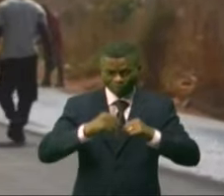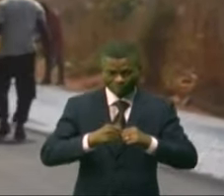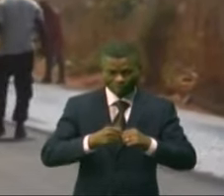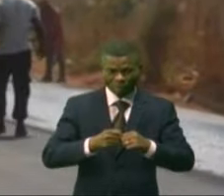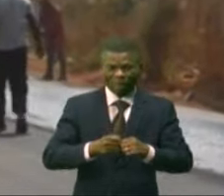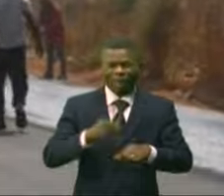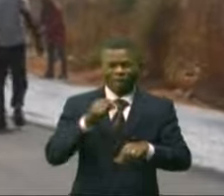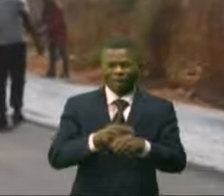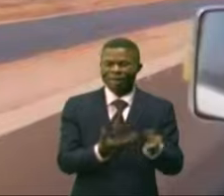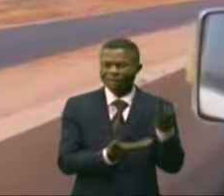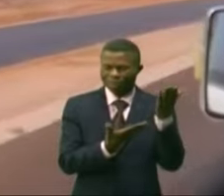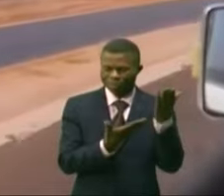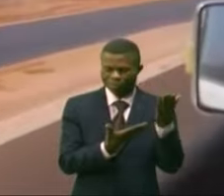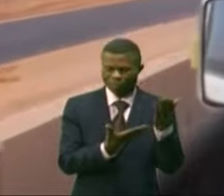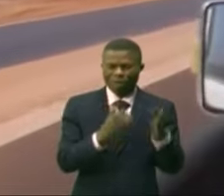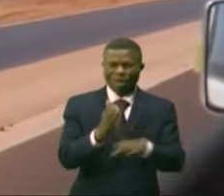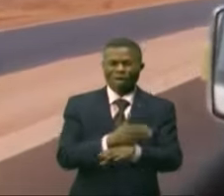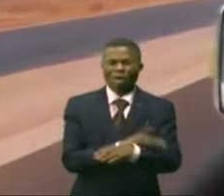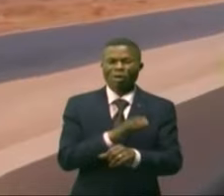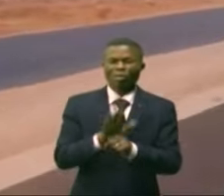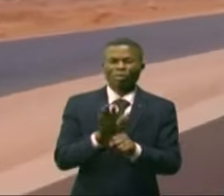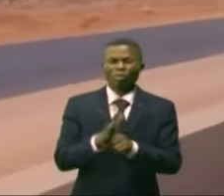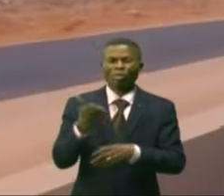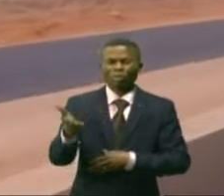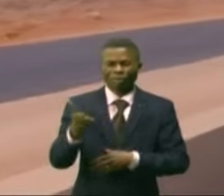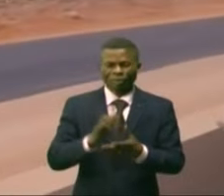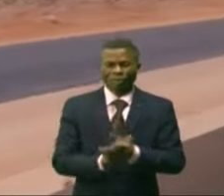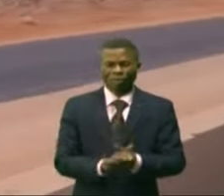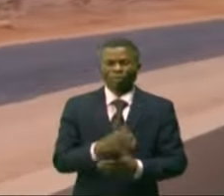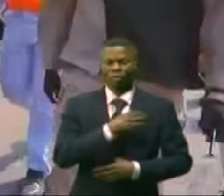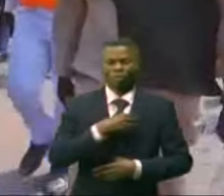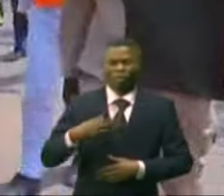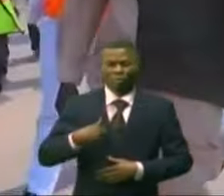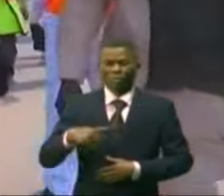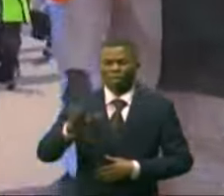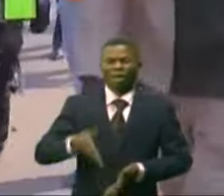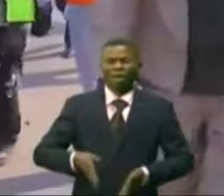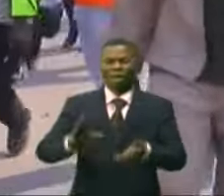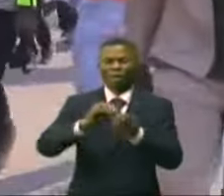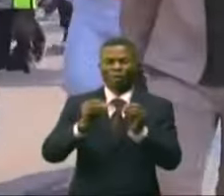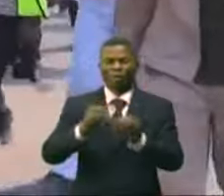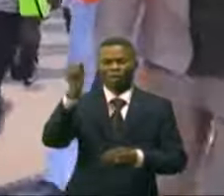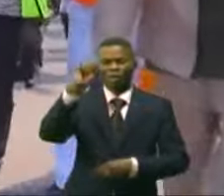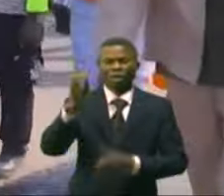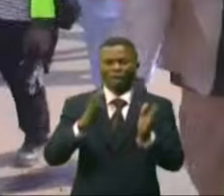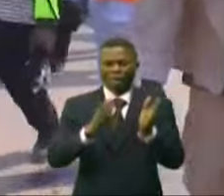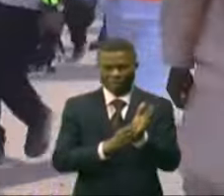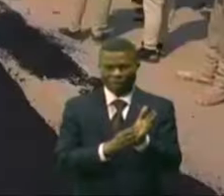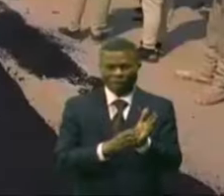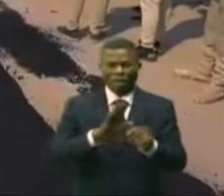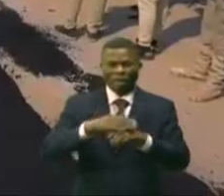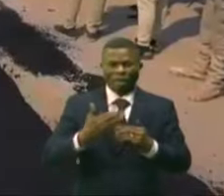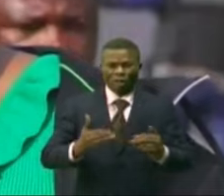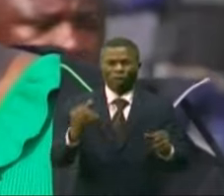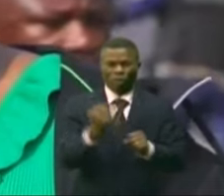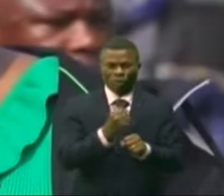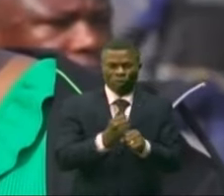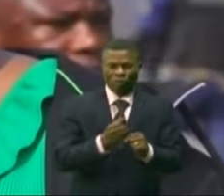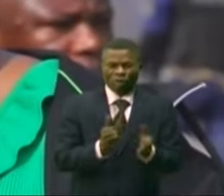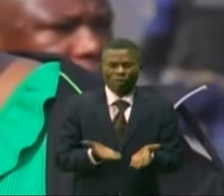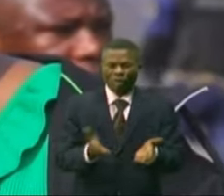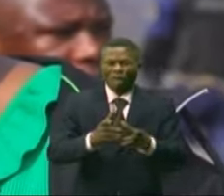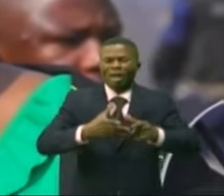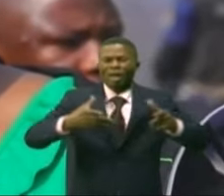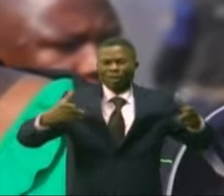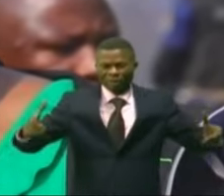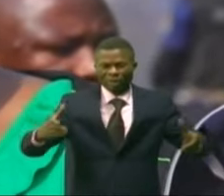effort énorme. Après la cité de Loulou, elle s'est dirigée sur la route nationale numéro 39 qui subit les travaux d'élargissement. Cette route,